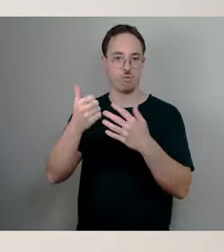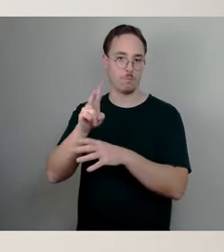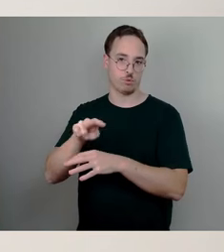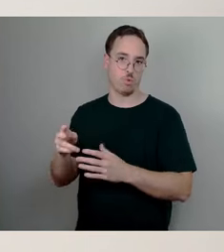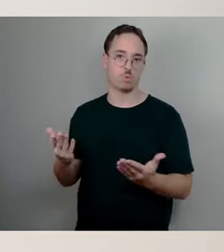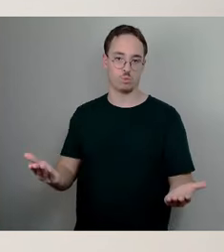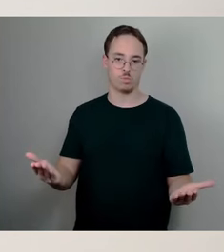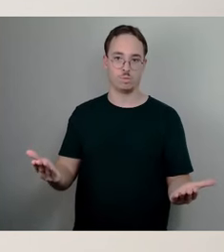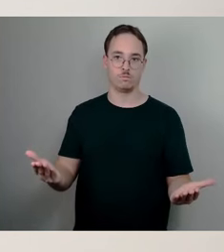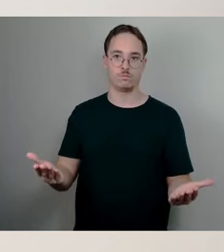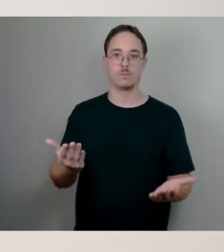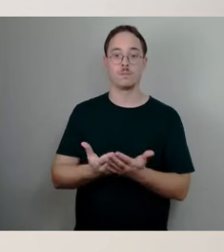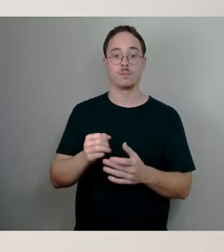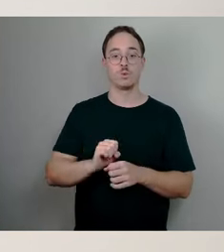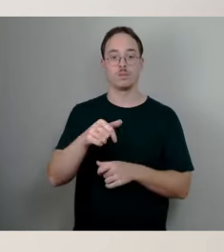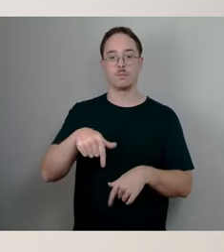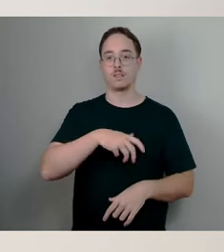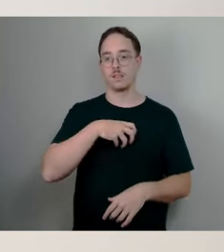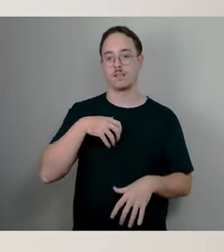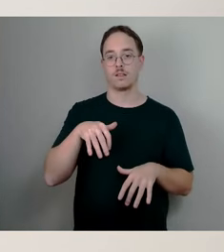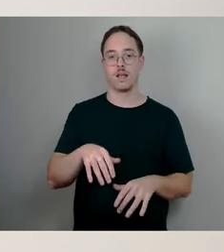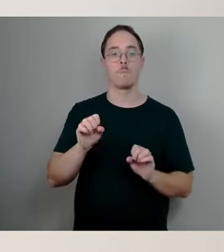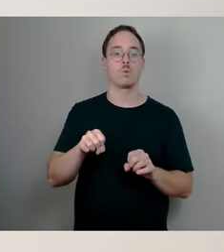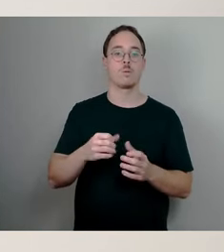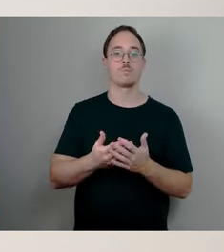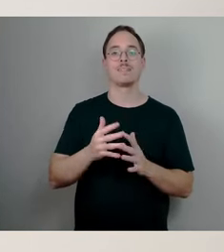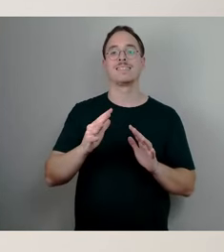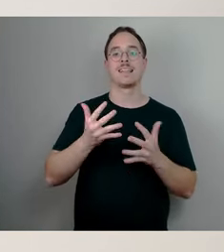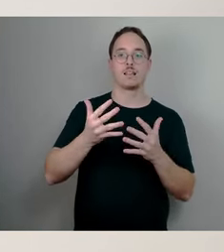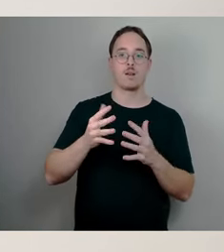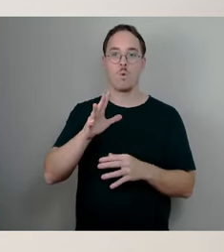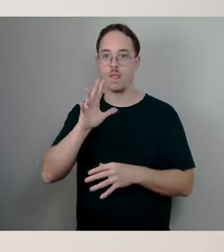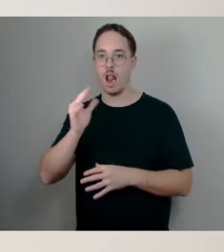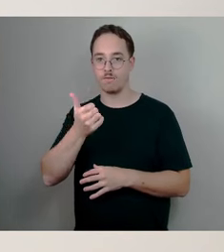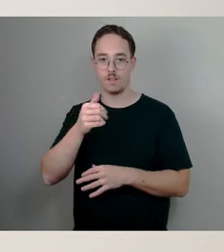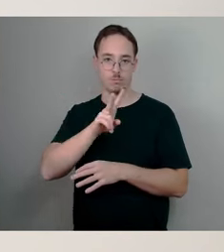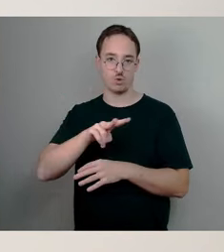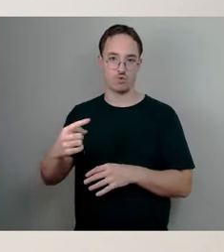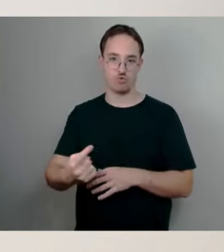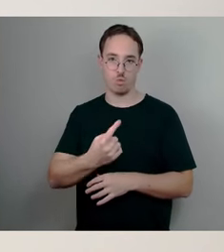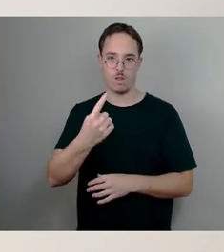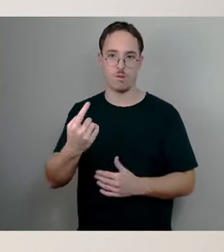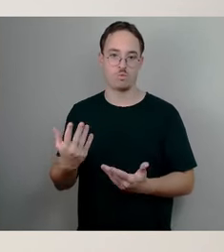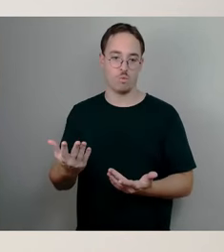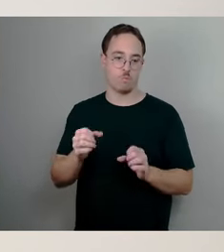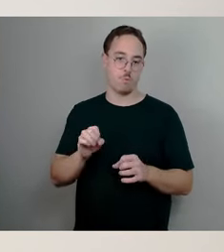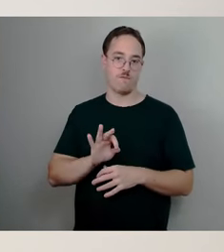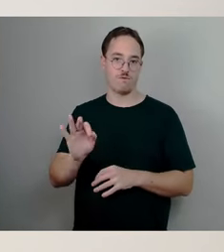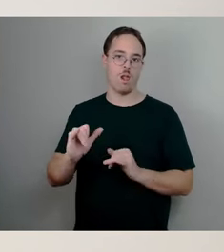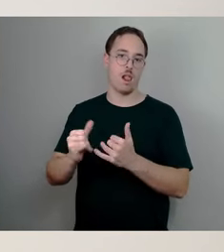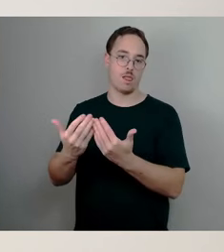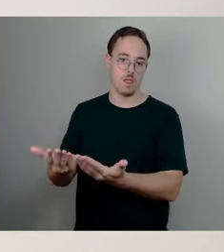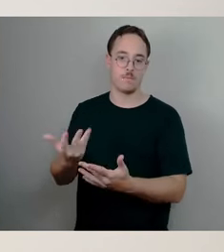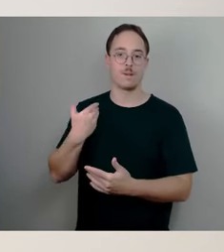Möglichkeit mit der 10. und 11. Betreuungsstunde, bieten eine Möglichkeit für Eltern,